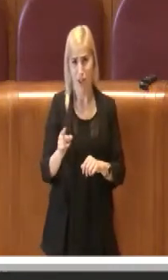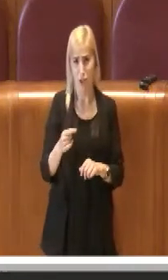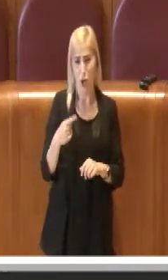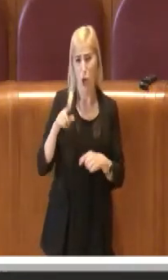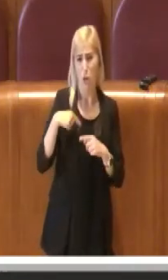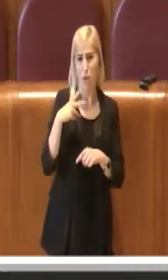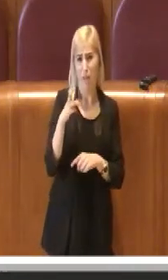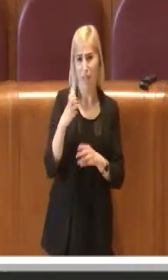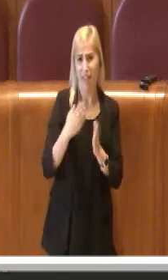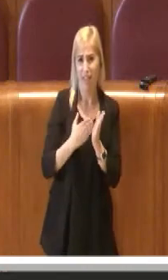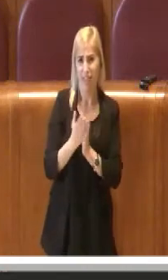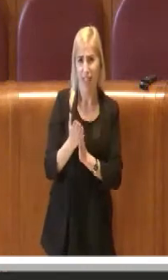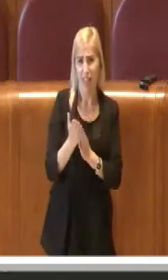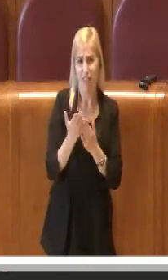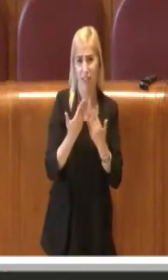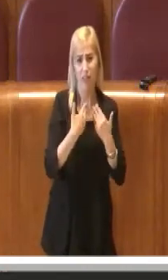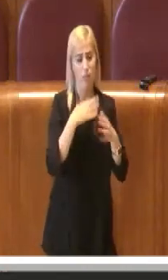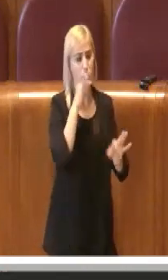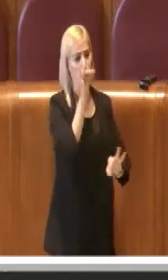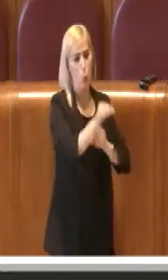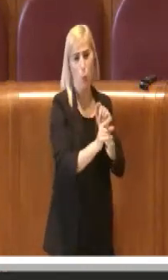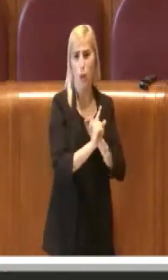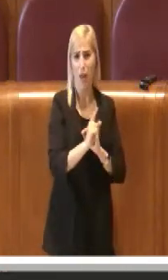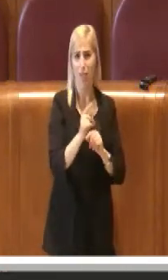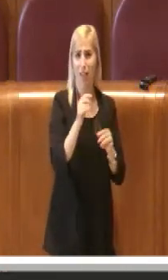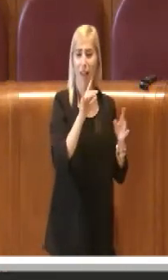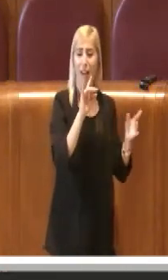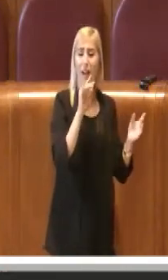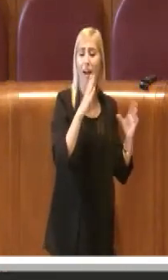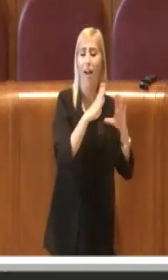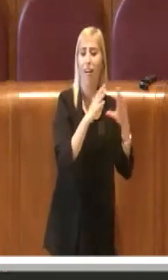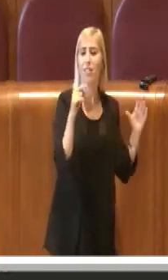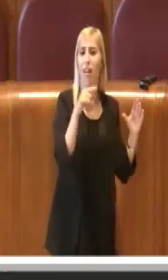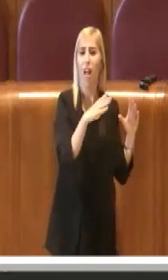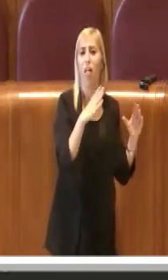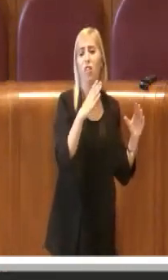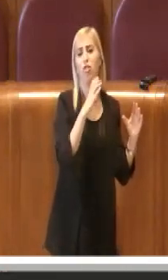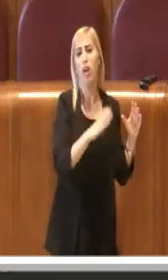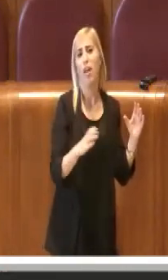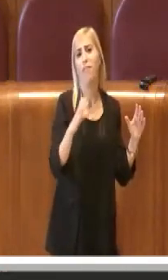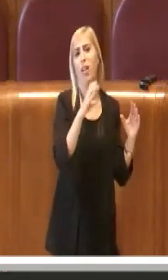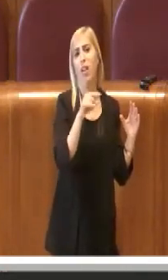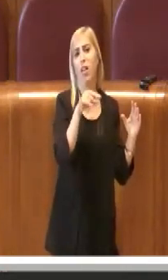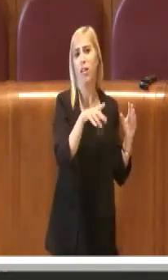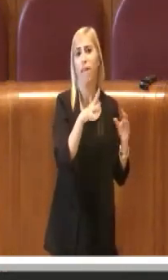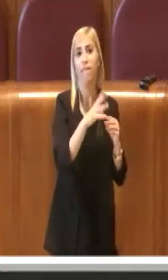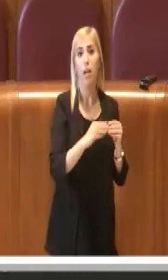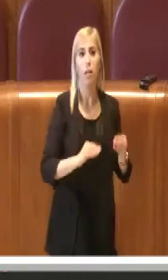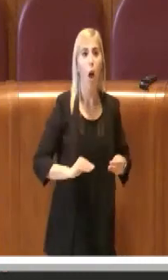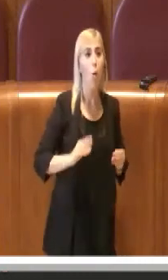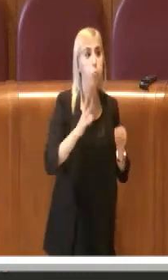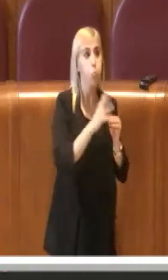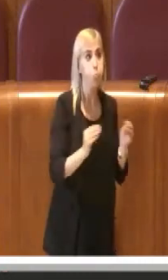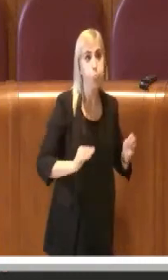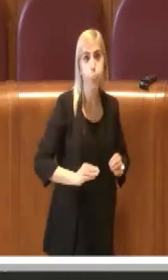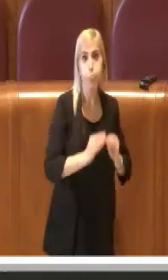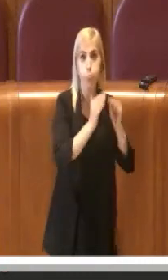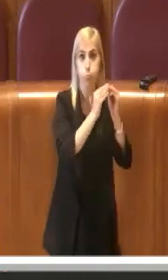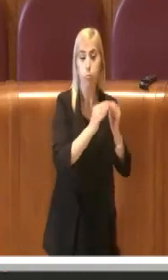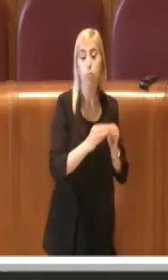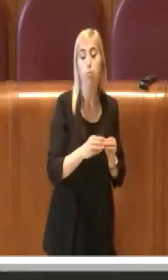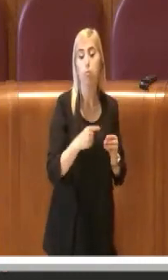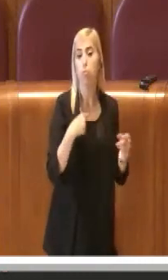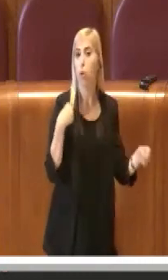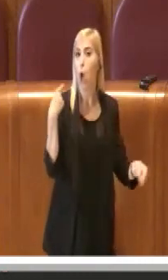20 anni di abbandono del casale della cervelletta per cui non è stata fatta né manutenzione né straordinaria né